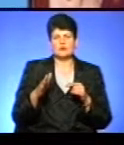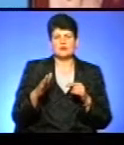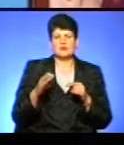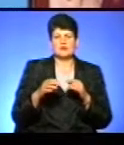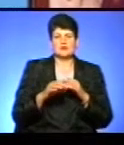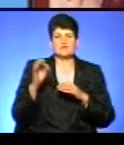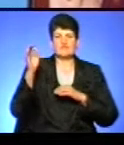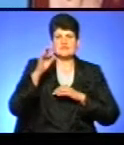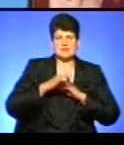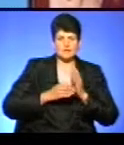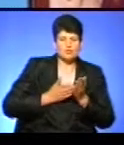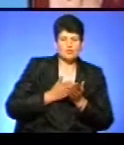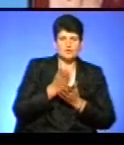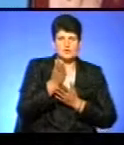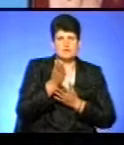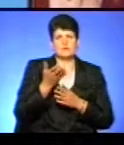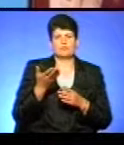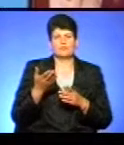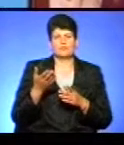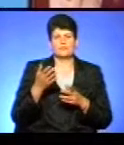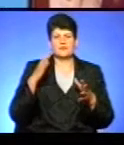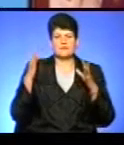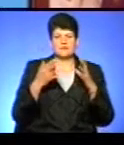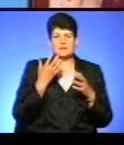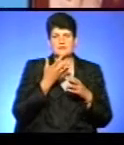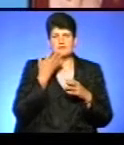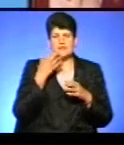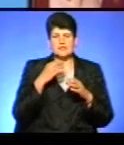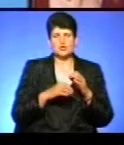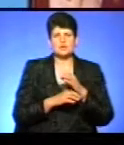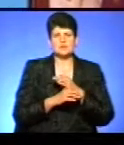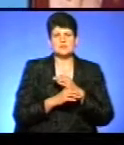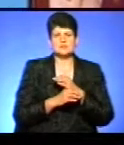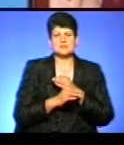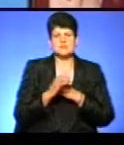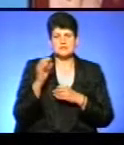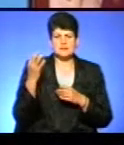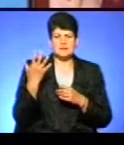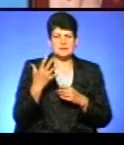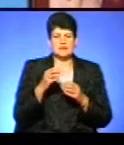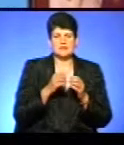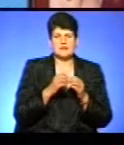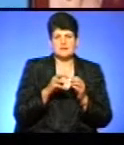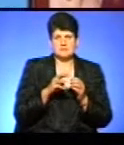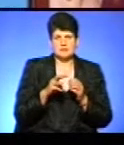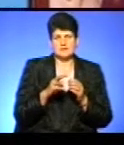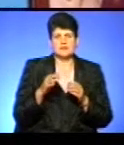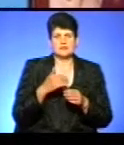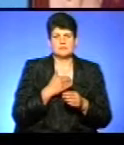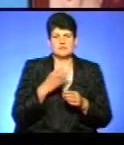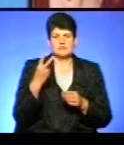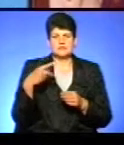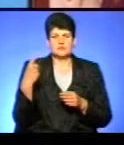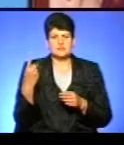напрямку області. Вітер південно-східний – 5-10 метрів за секунду. І температура повітря денна – 21